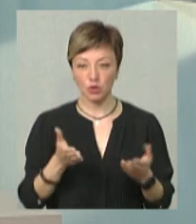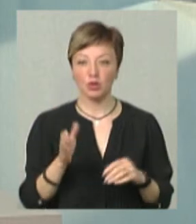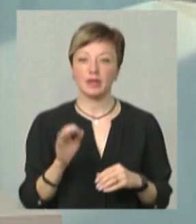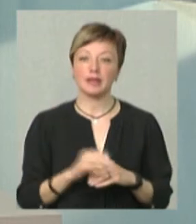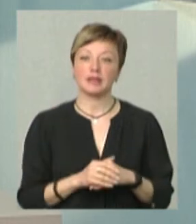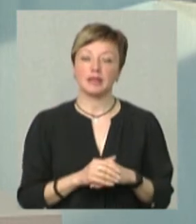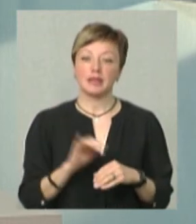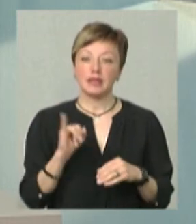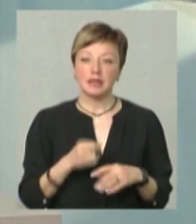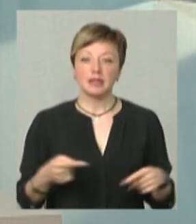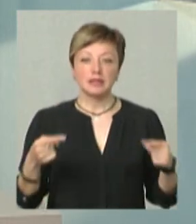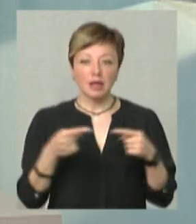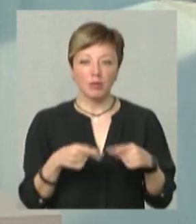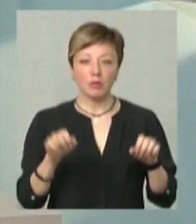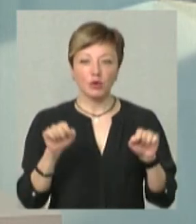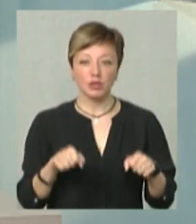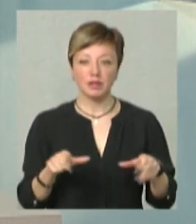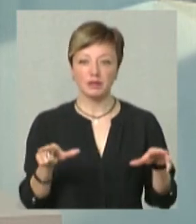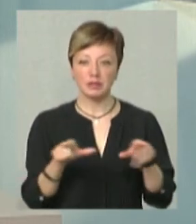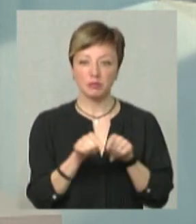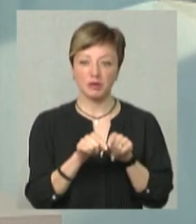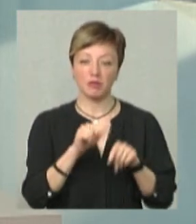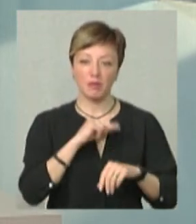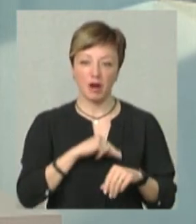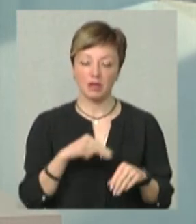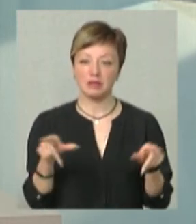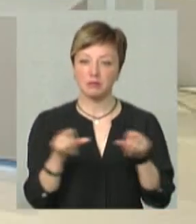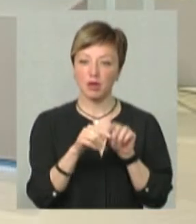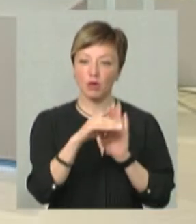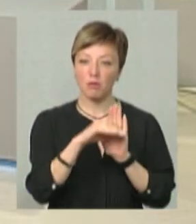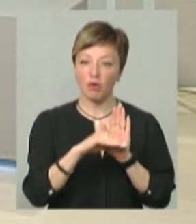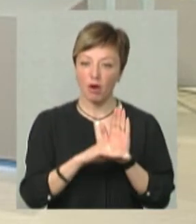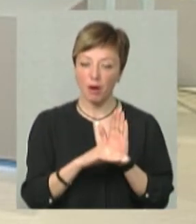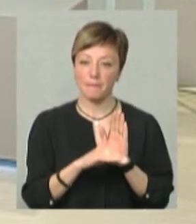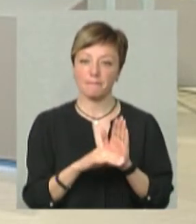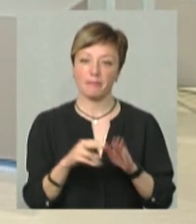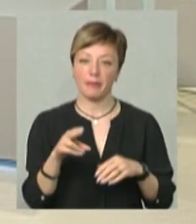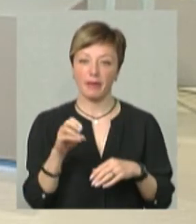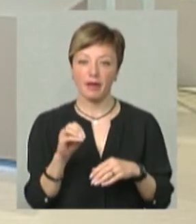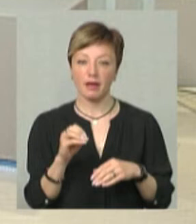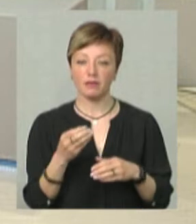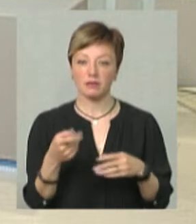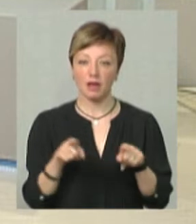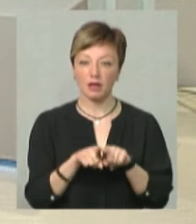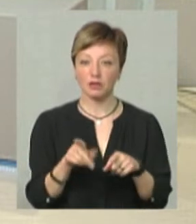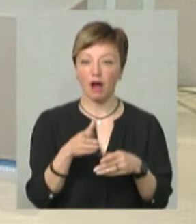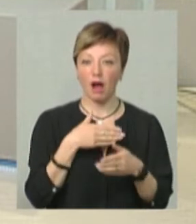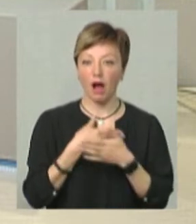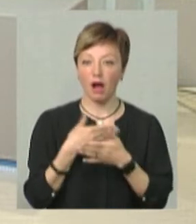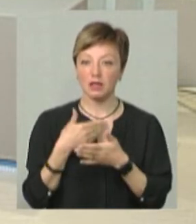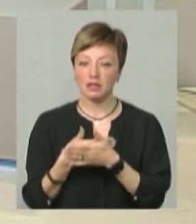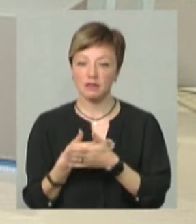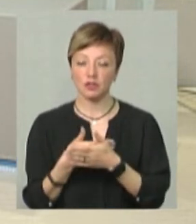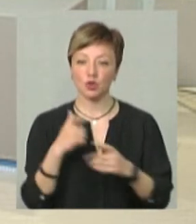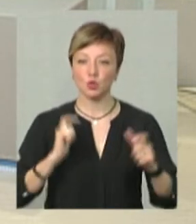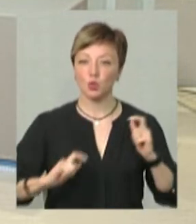І саме от можливість такої співпраці, якоїсь спільної програми для частини самих таких активних